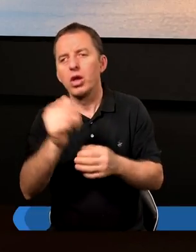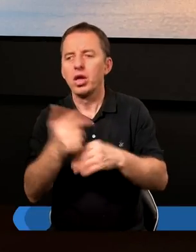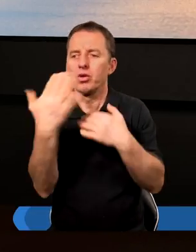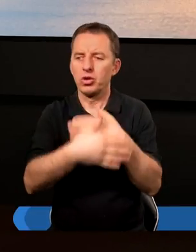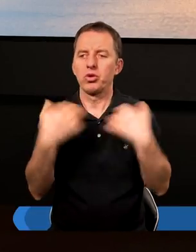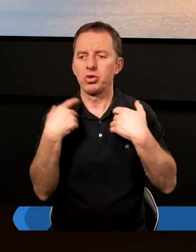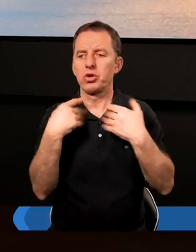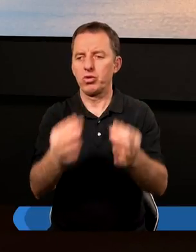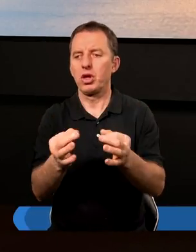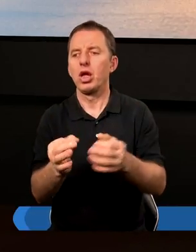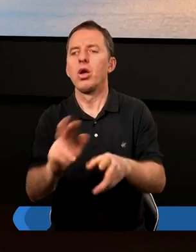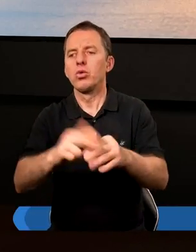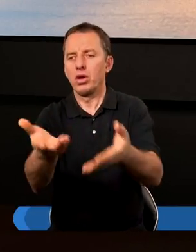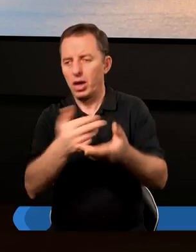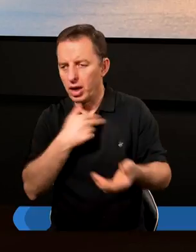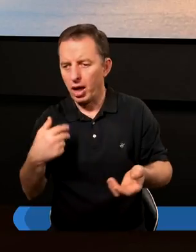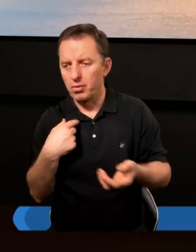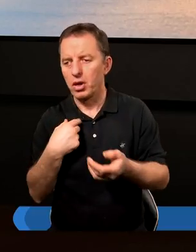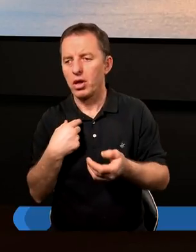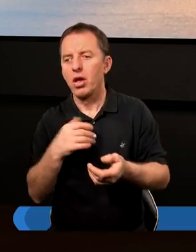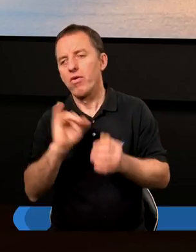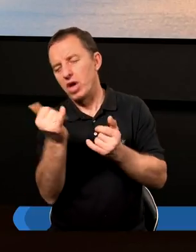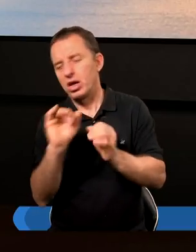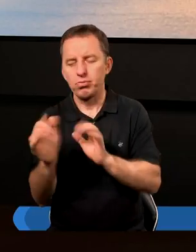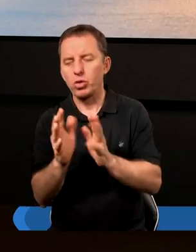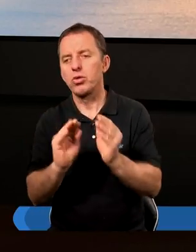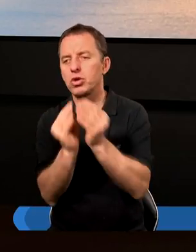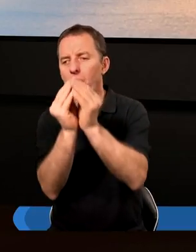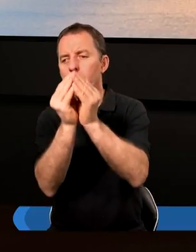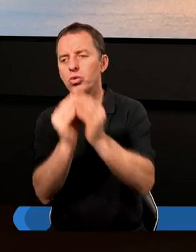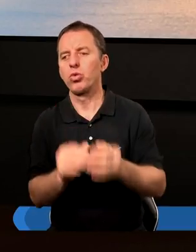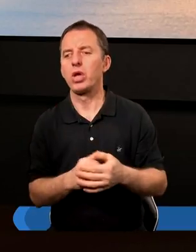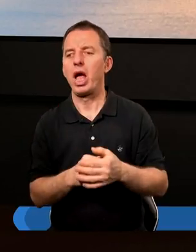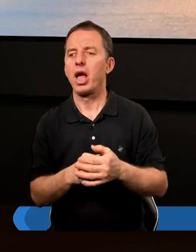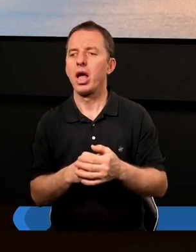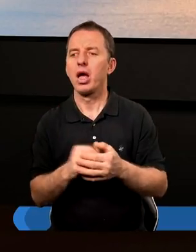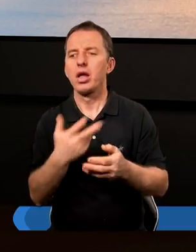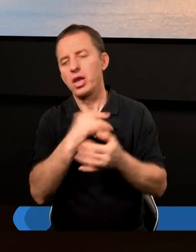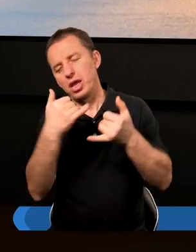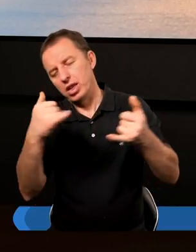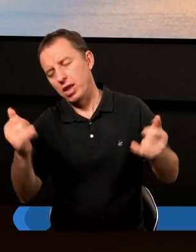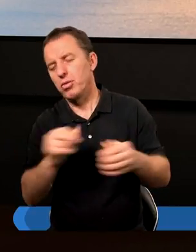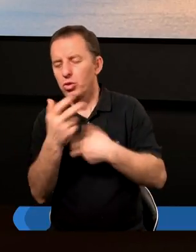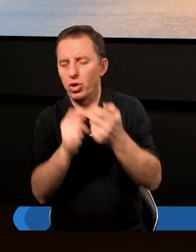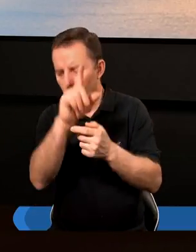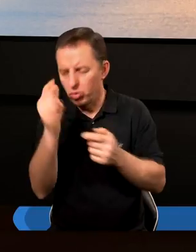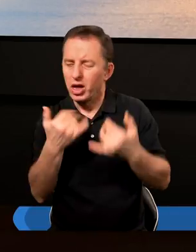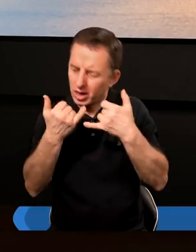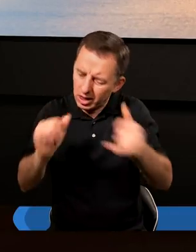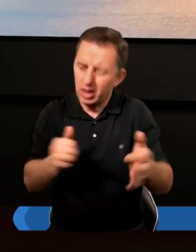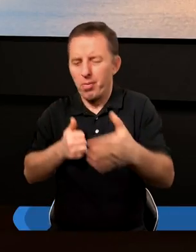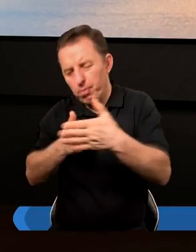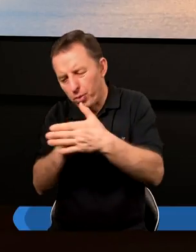doczesne życie to jest takie życie, w którym On nas w jakiś sposób kształtuje, przemienia, czyni nas innymi ludźmi, z innym